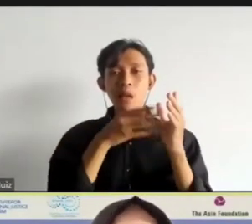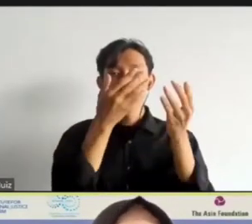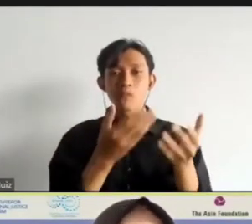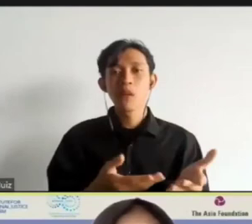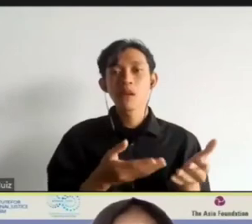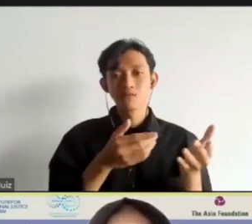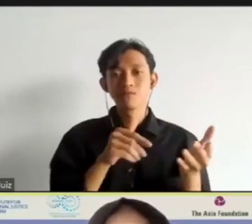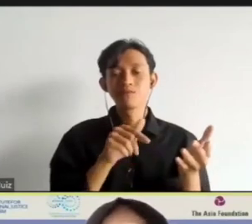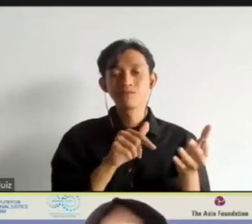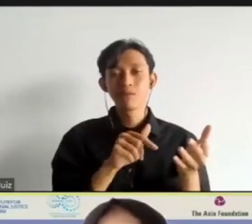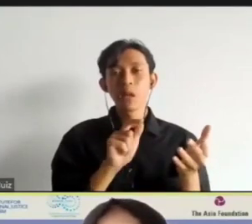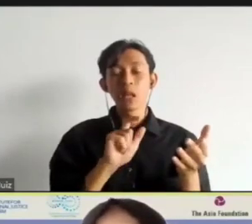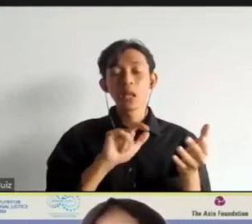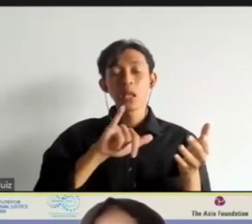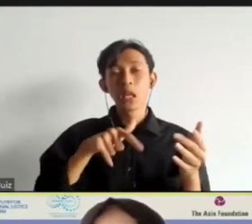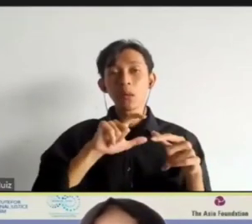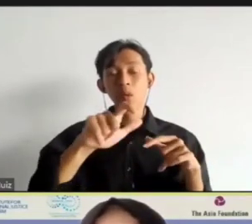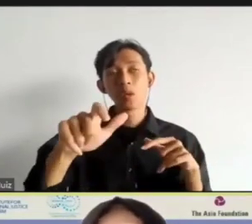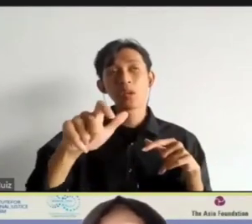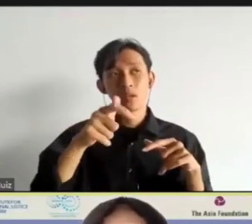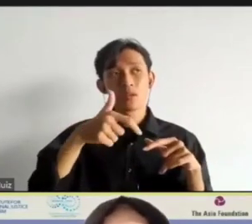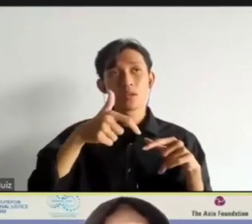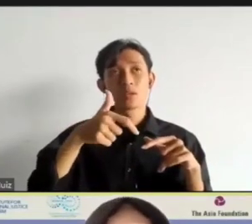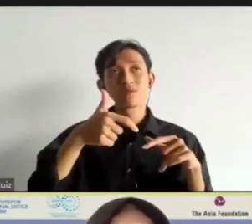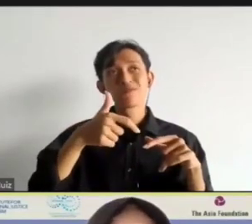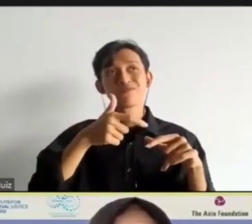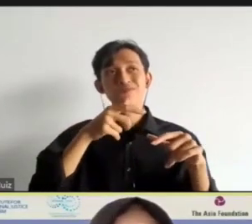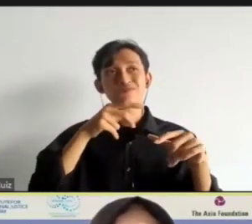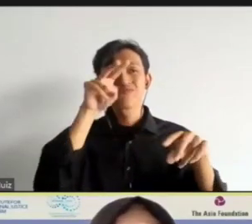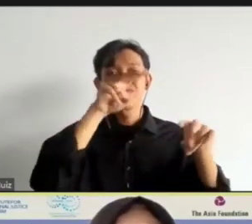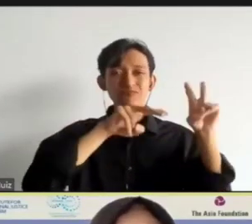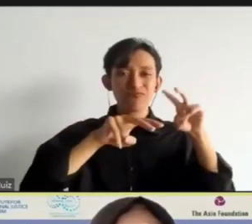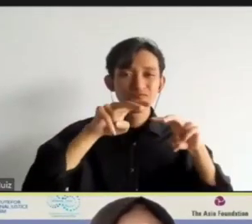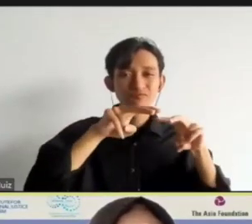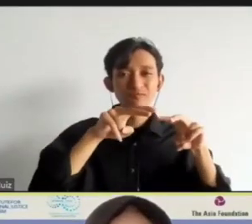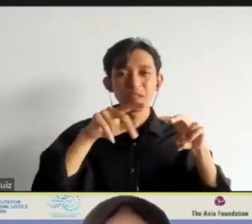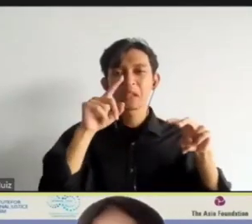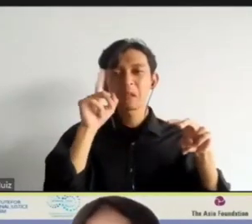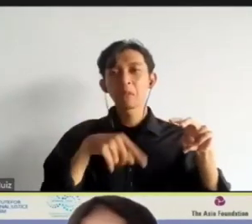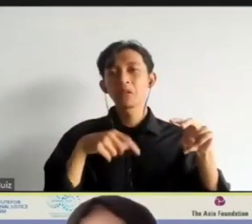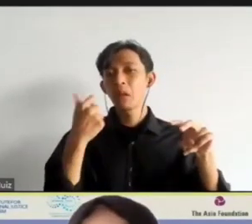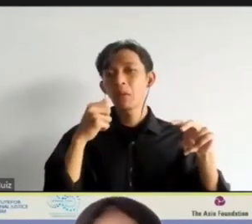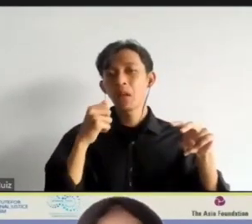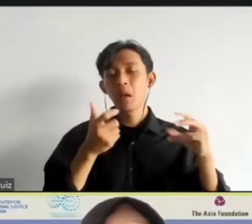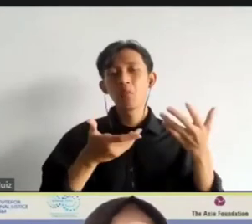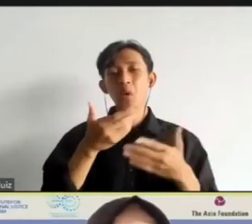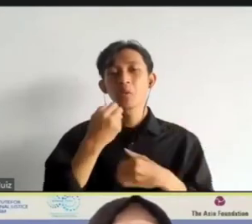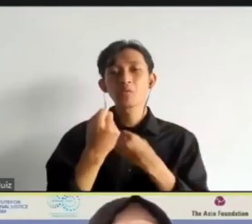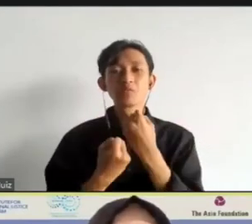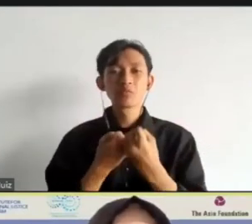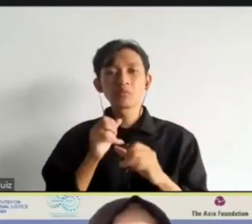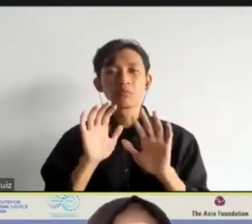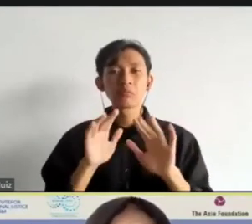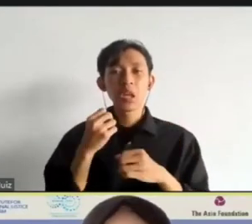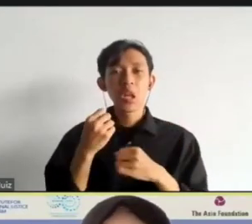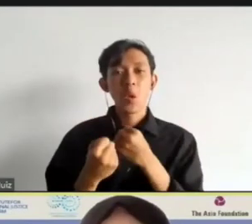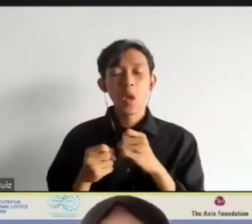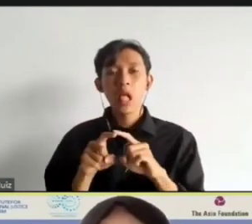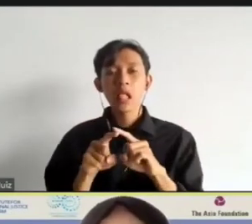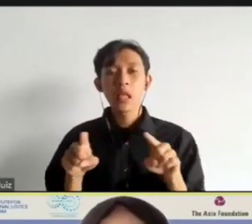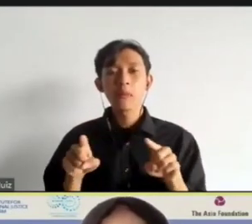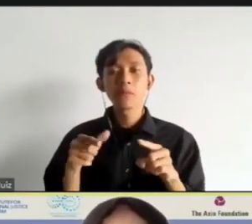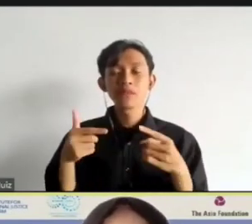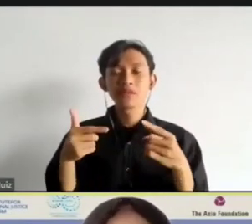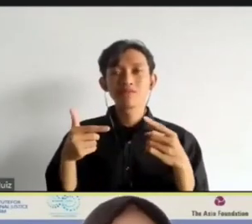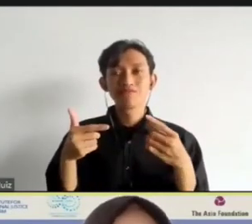Sehingga proses pemeriksaan perkara tidak bisa berjalan dengan cepat. Walaupun berbagai upaya sudah dilakukan oleh Mahkamah Agung untuk bagaimana